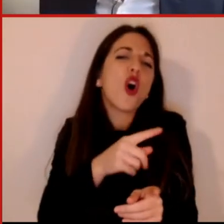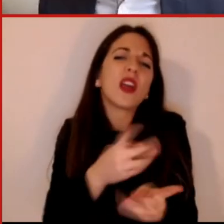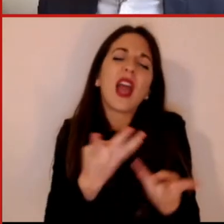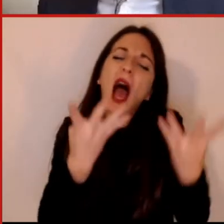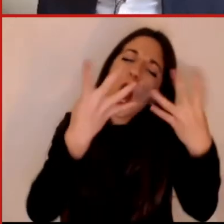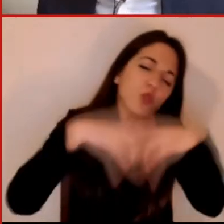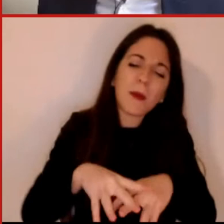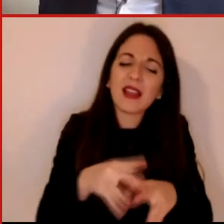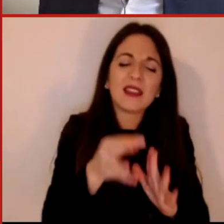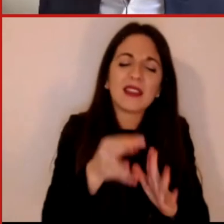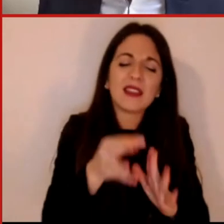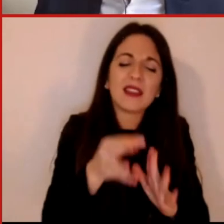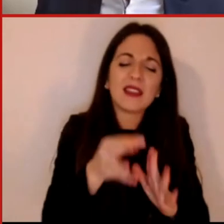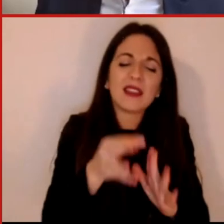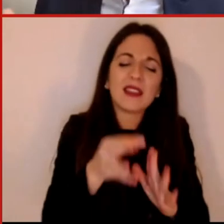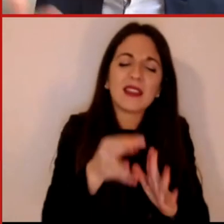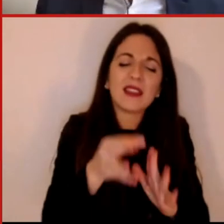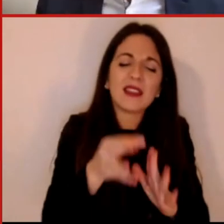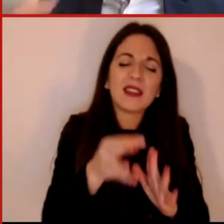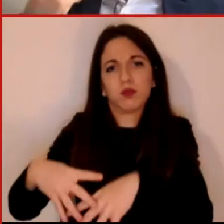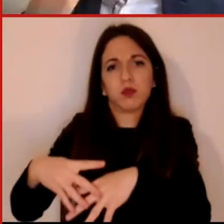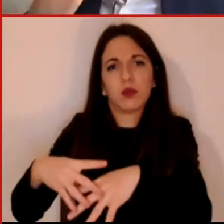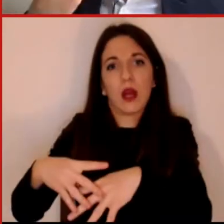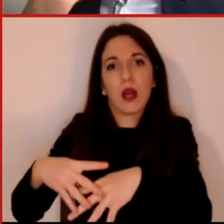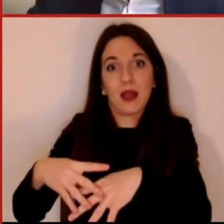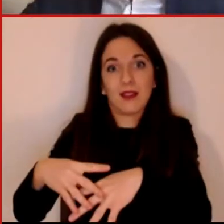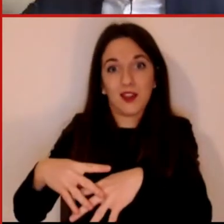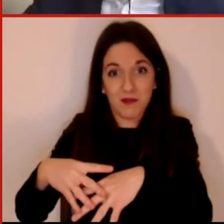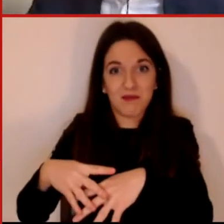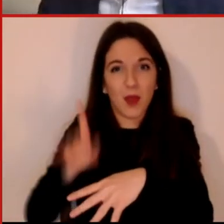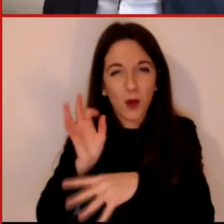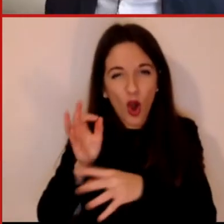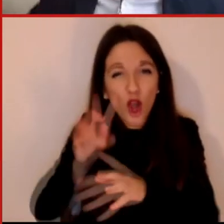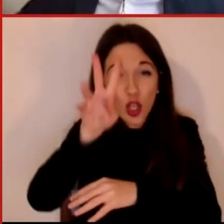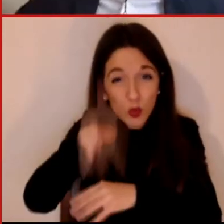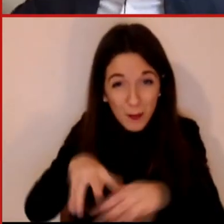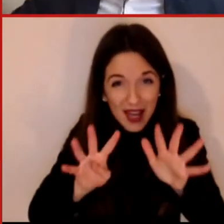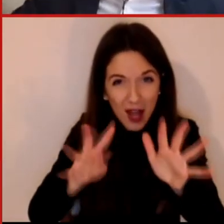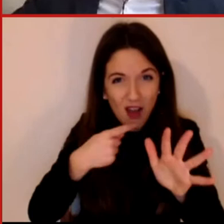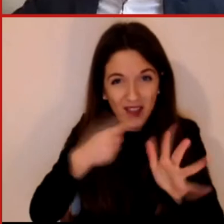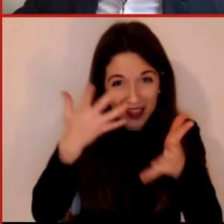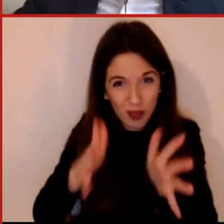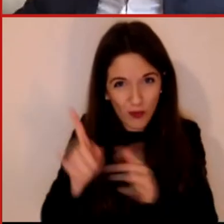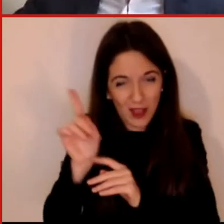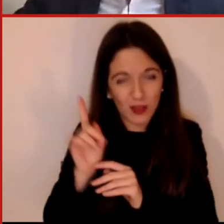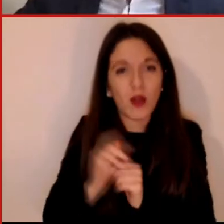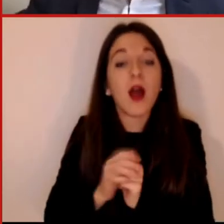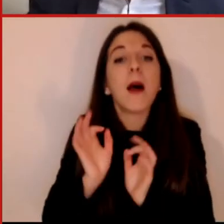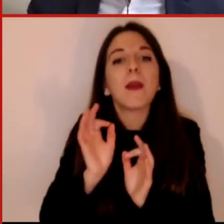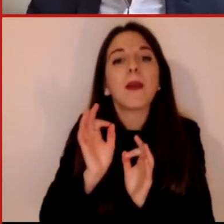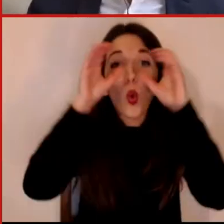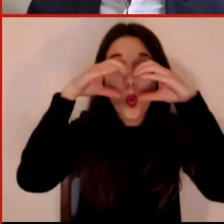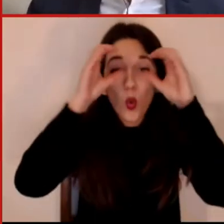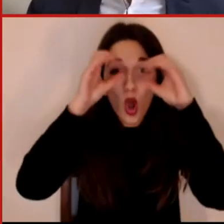volete e in qualche modo c'era un esempio, un esempio che fu, è stato messo diciamo in strada da Google che definì